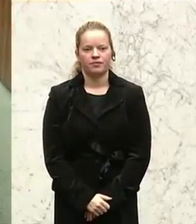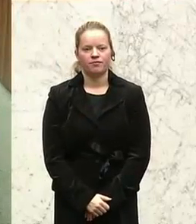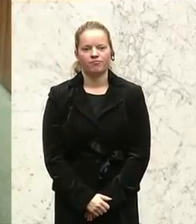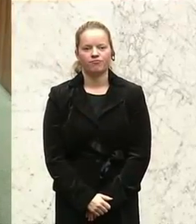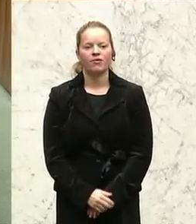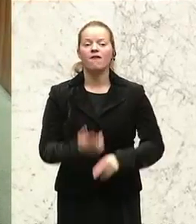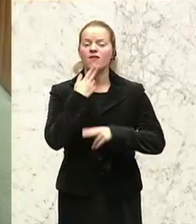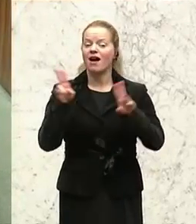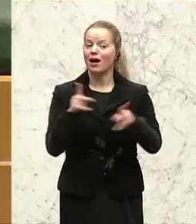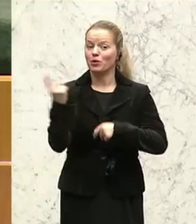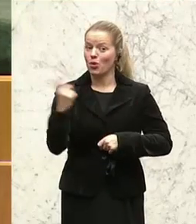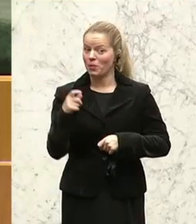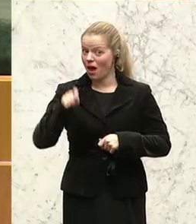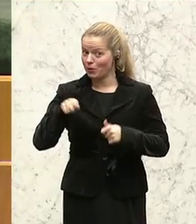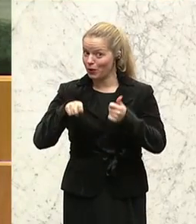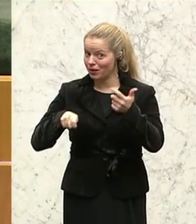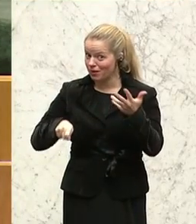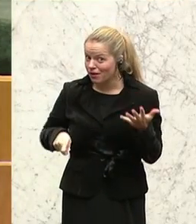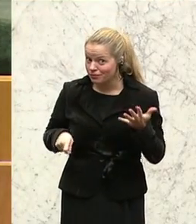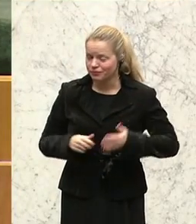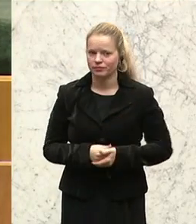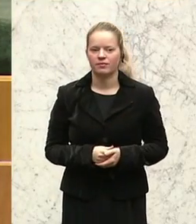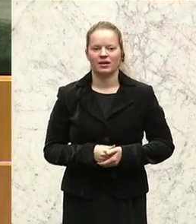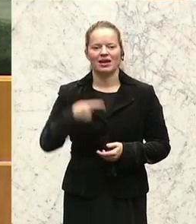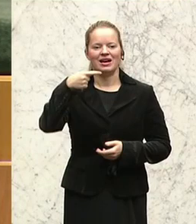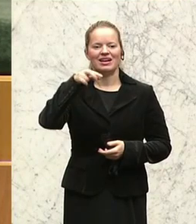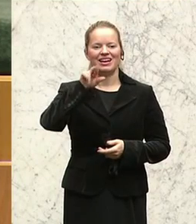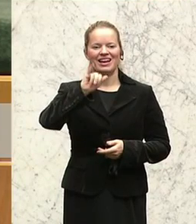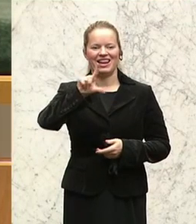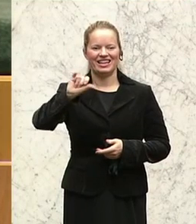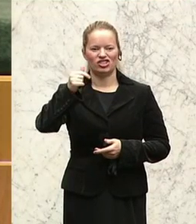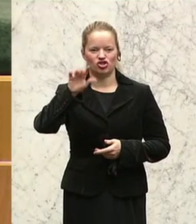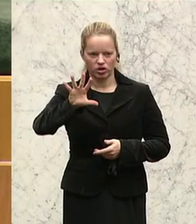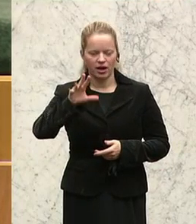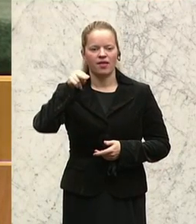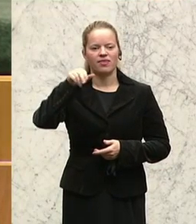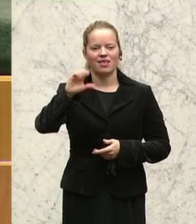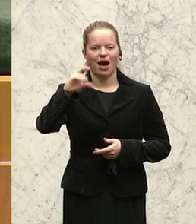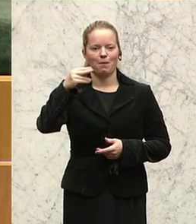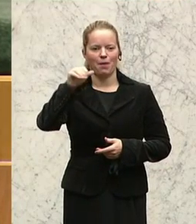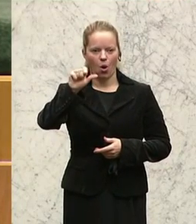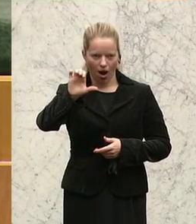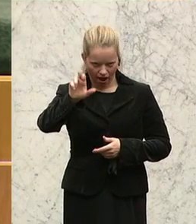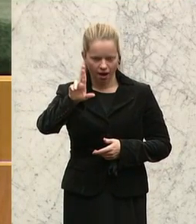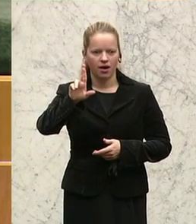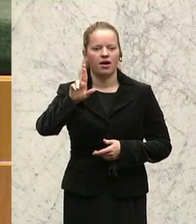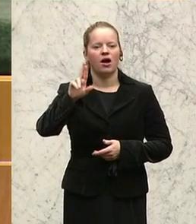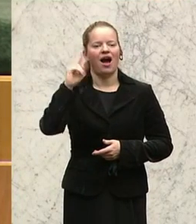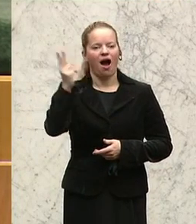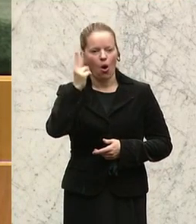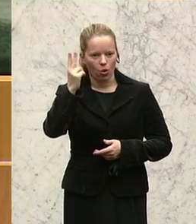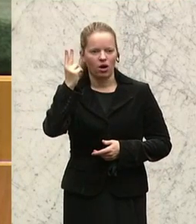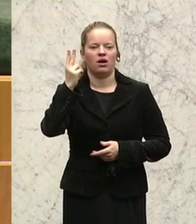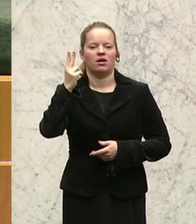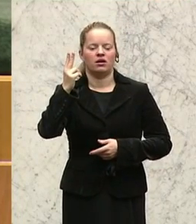Verhindert heute sind die Abgeordneten Grilic, Nachbauer, Johannes Rauch, Kickl,